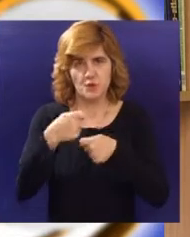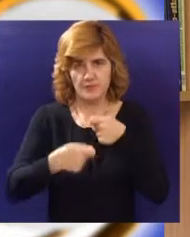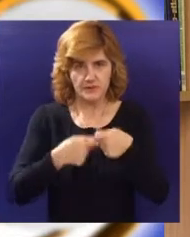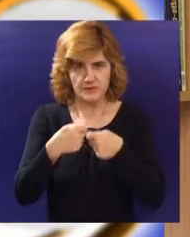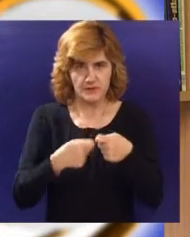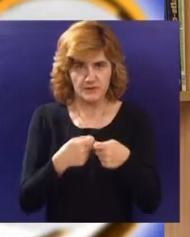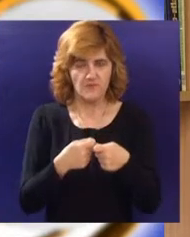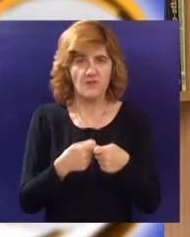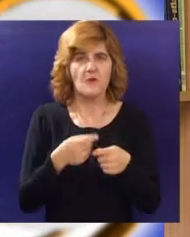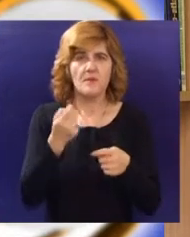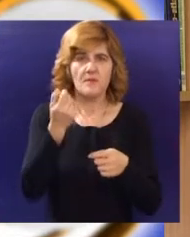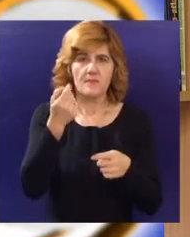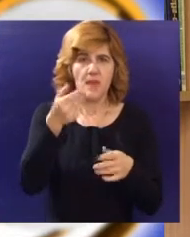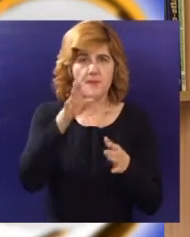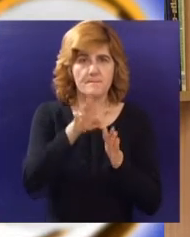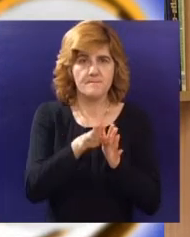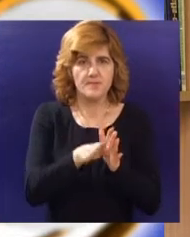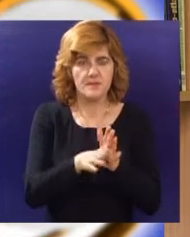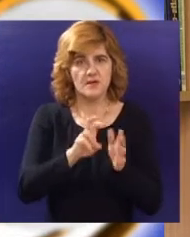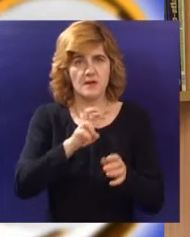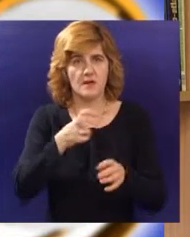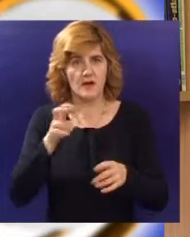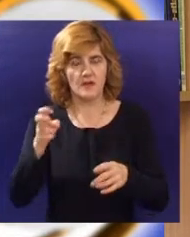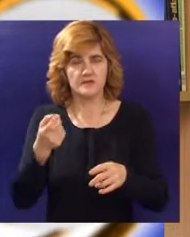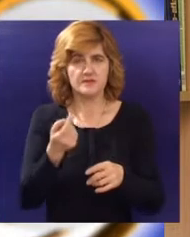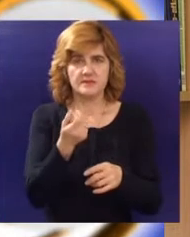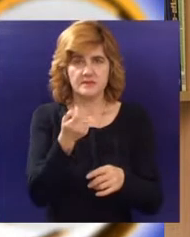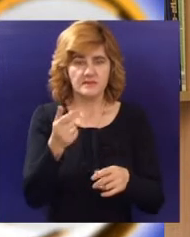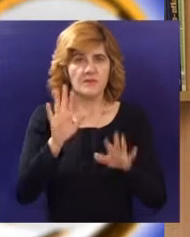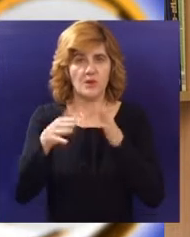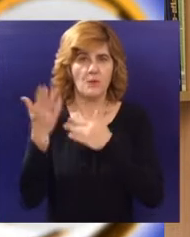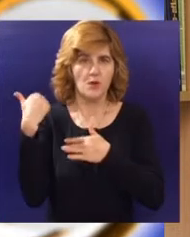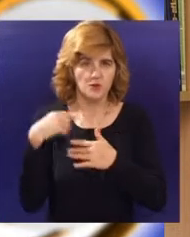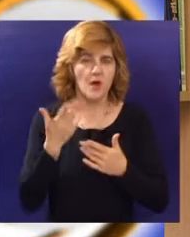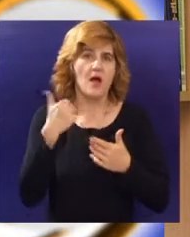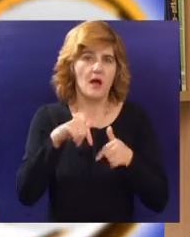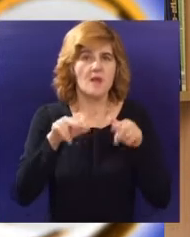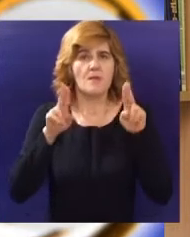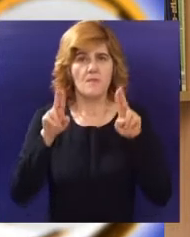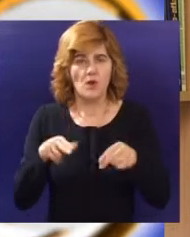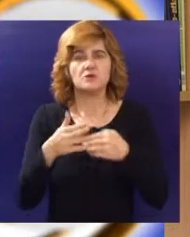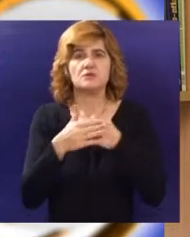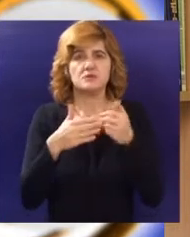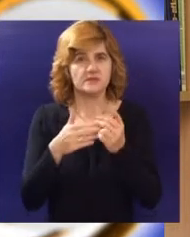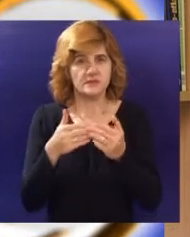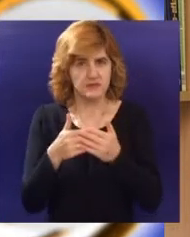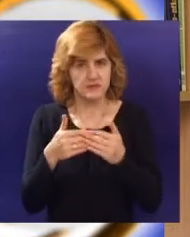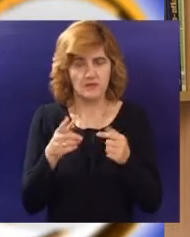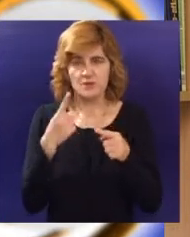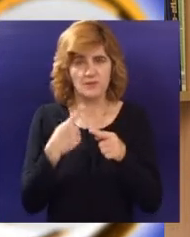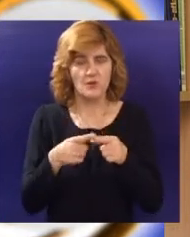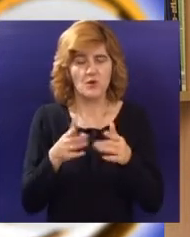učini mi se niže postoji nego što je to u ranih godina bilo prisutno, tako da možemo biti zadovoljni s obzirom ako je postupno na širem